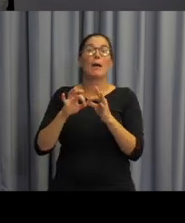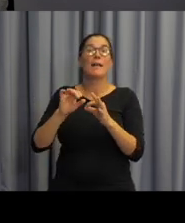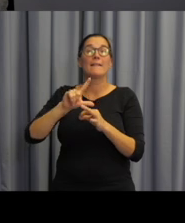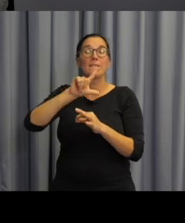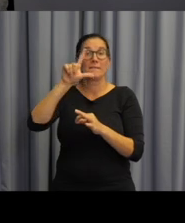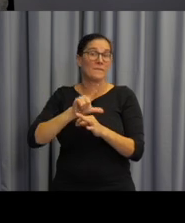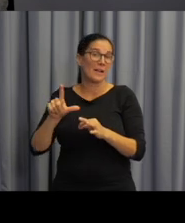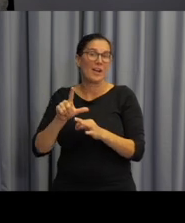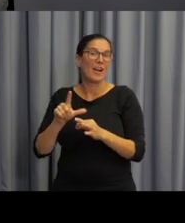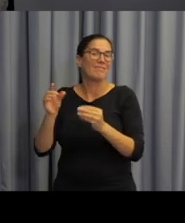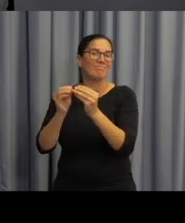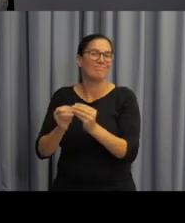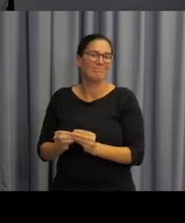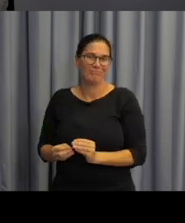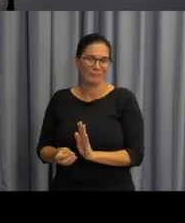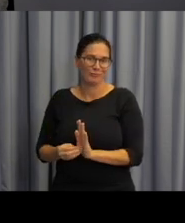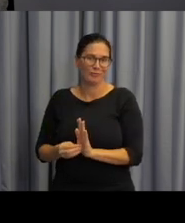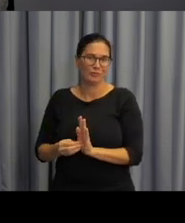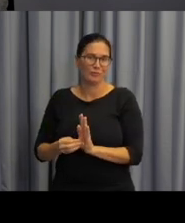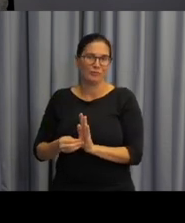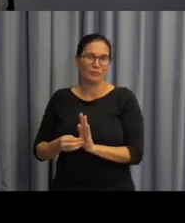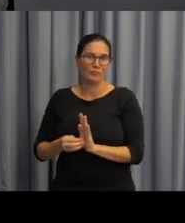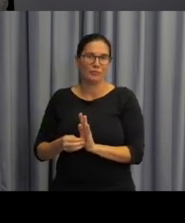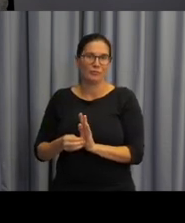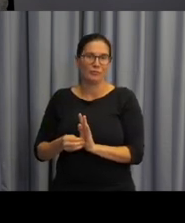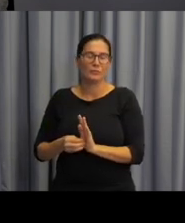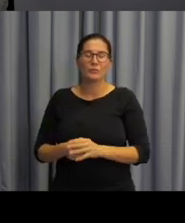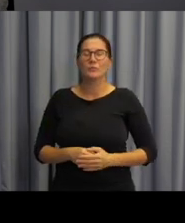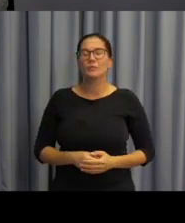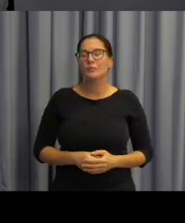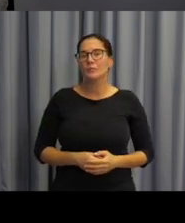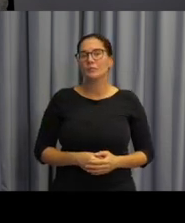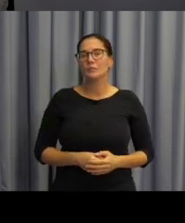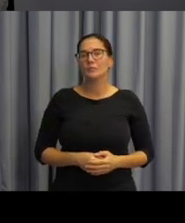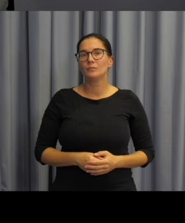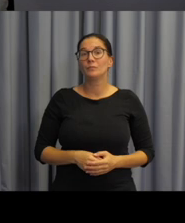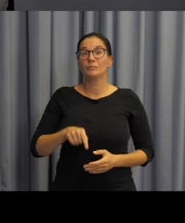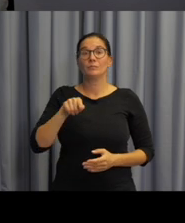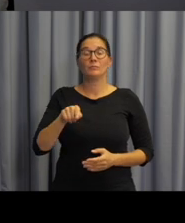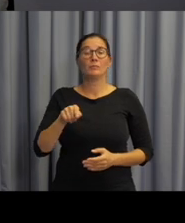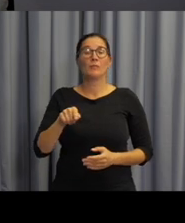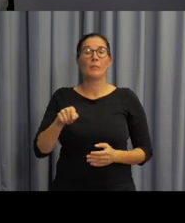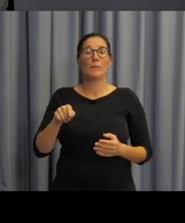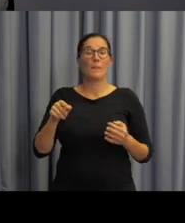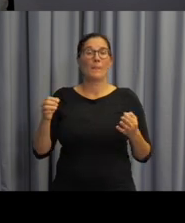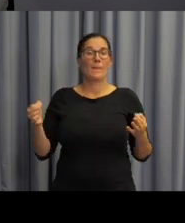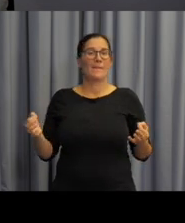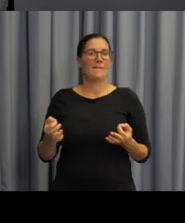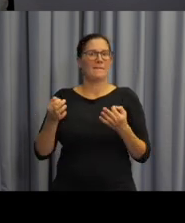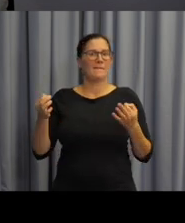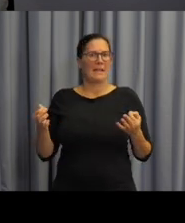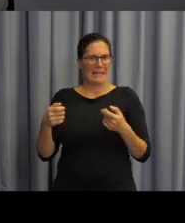B2 jsme zatím nevytvářeli. Abychom pracovali v rámci toho